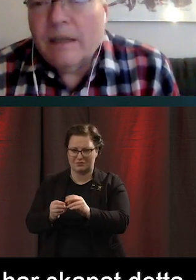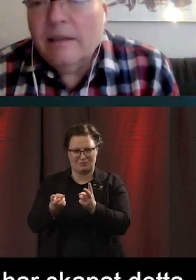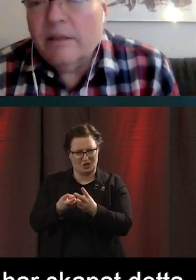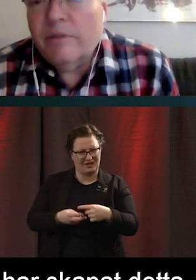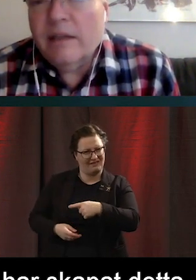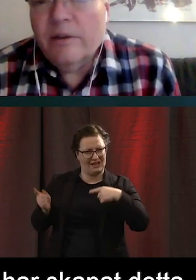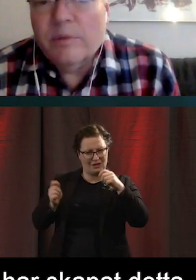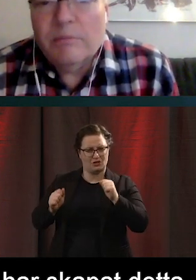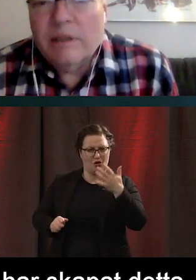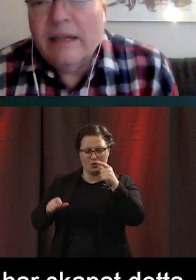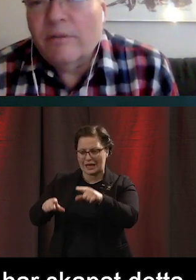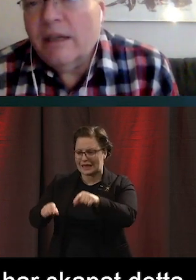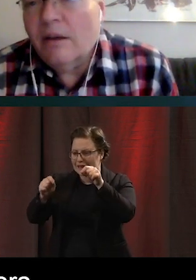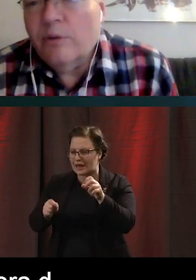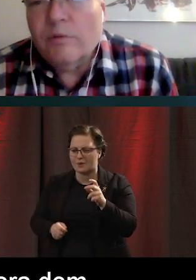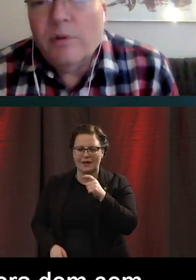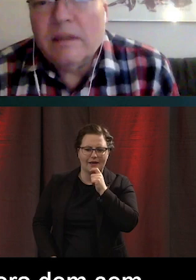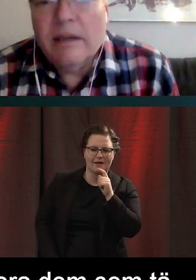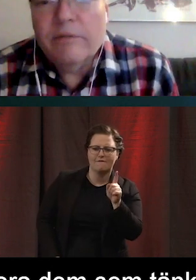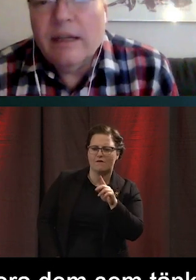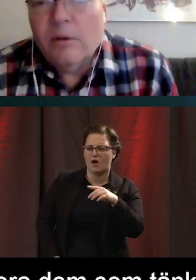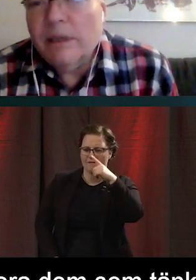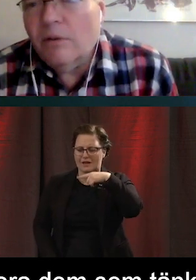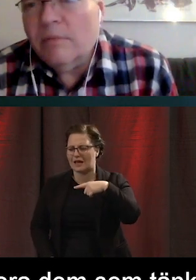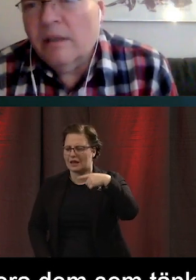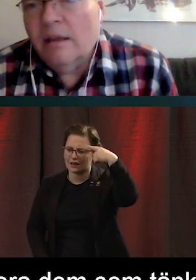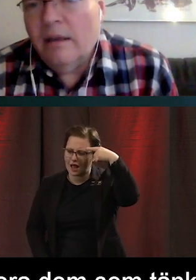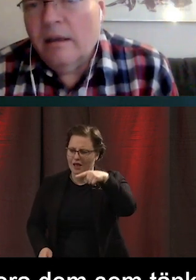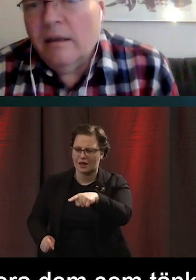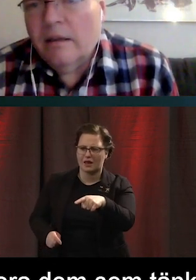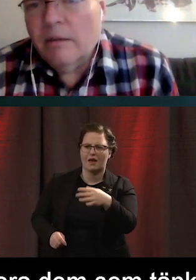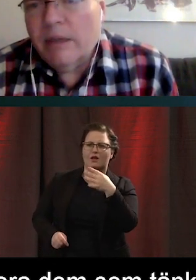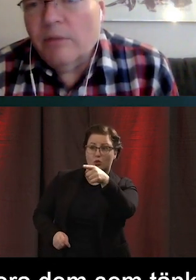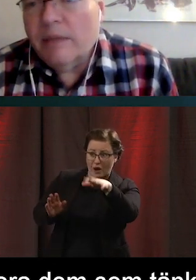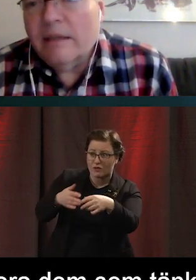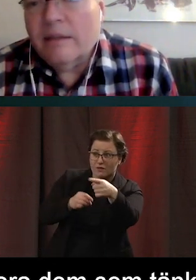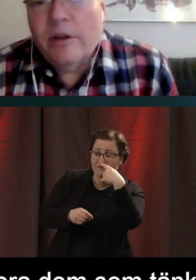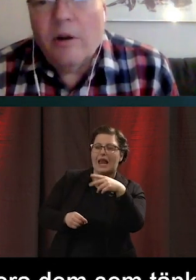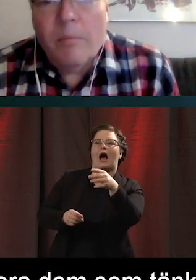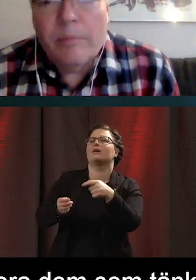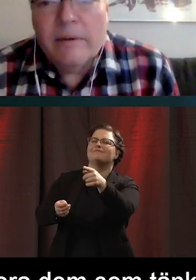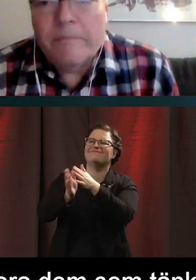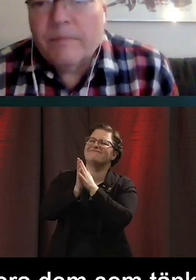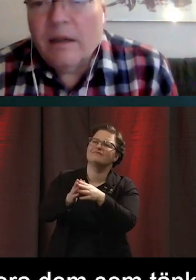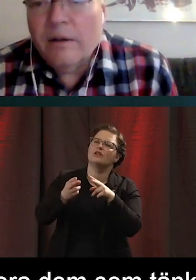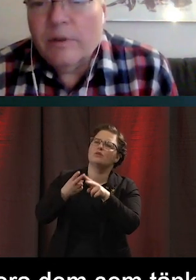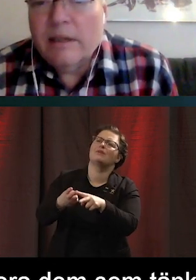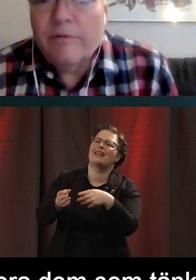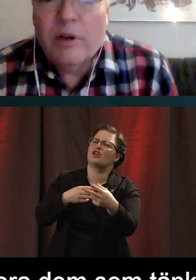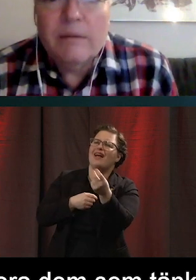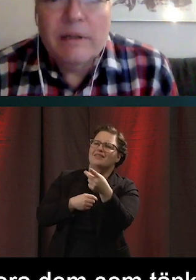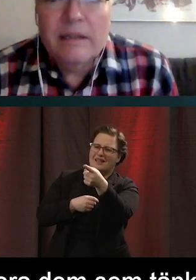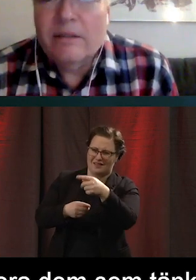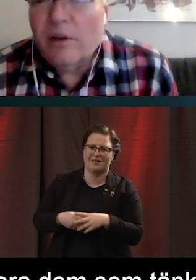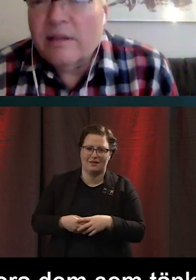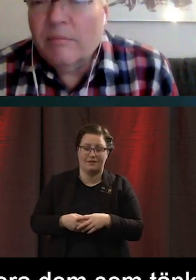identifiera de som har tänkt fel och utformat det här fel och be dem helt enkelt göra om det här. Och det är en